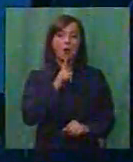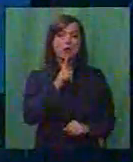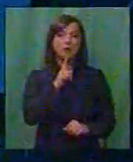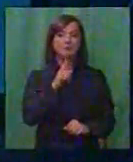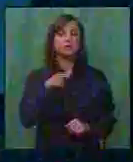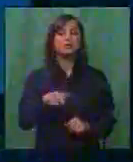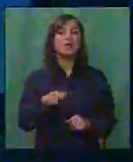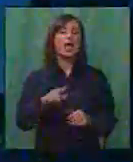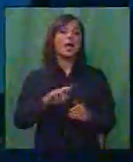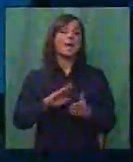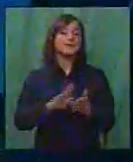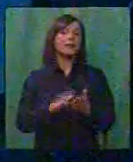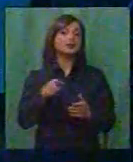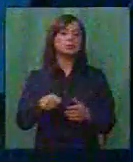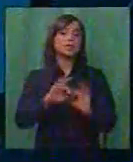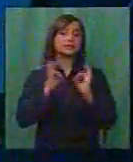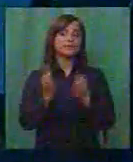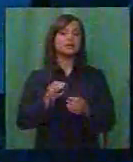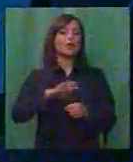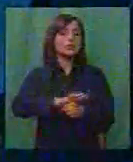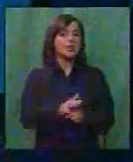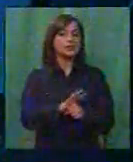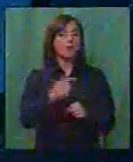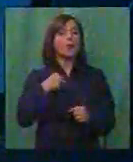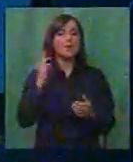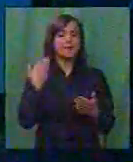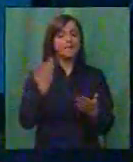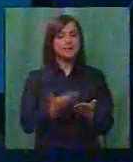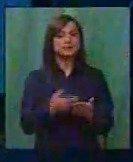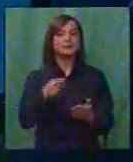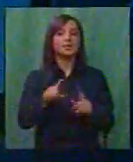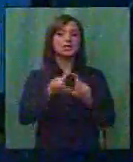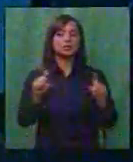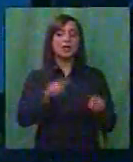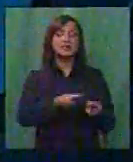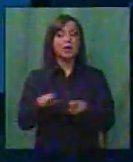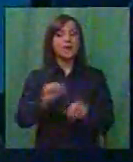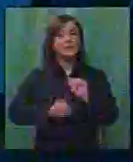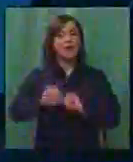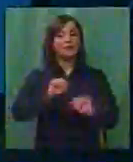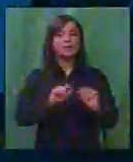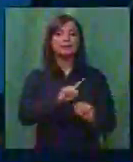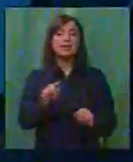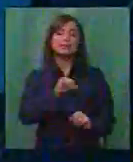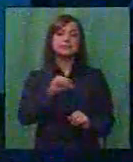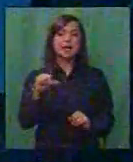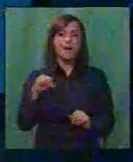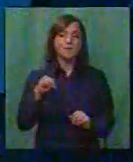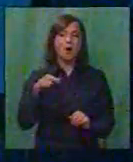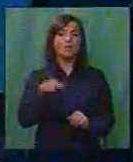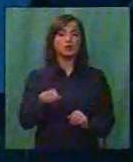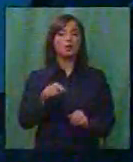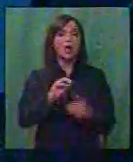предмет на семейно населство. Мора да признам дека институцијата, народен прообранител, не само од